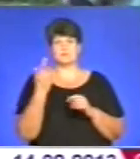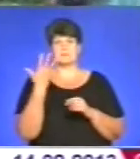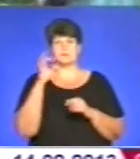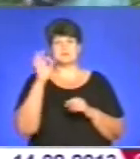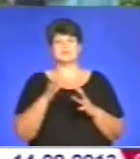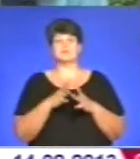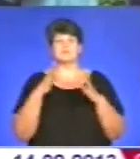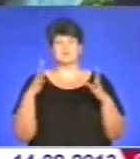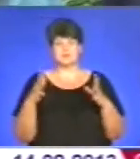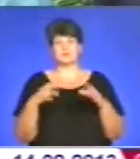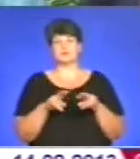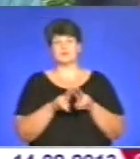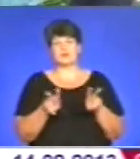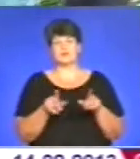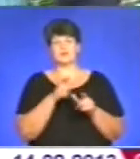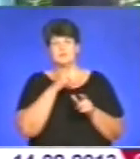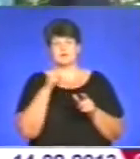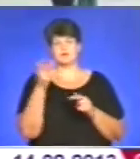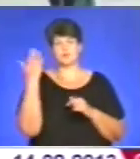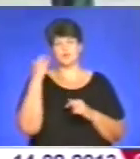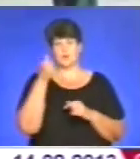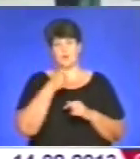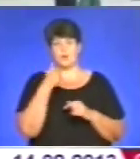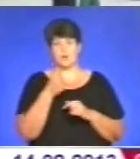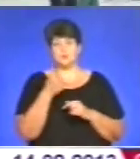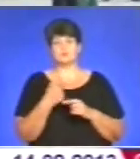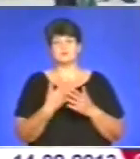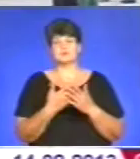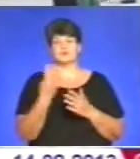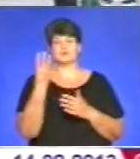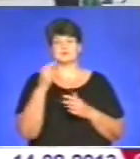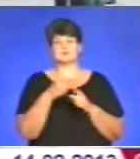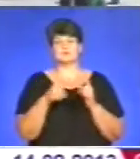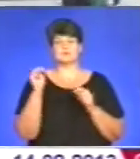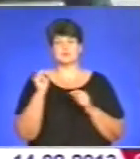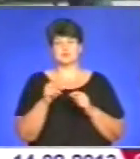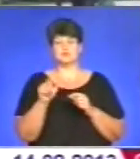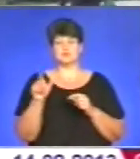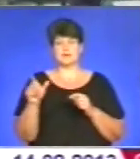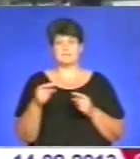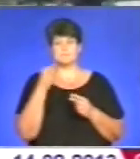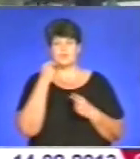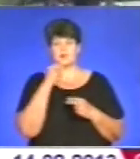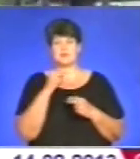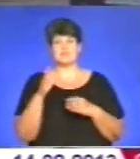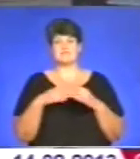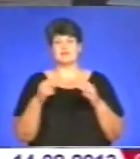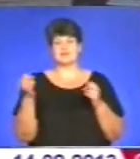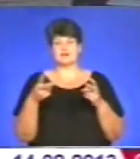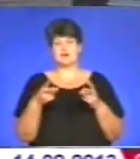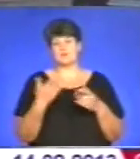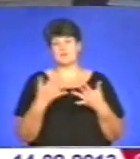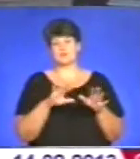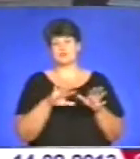більше, ніж за аналогічний період минулого року. Майже 4,5 тисячі безробітних підвищили кваліфікацію або